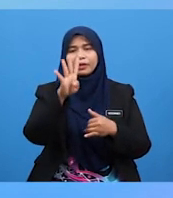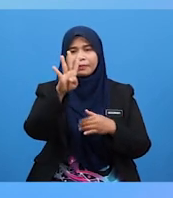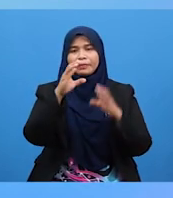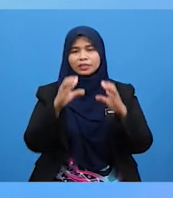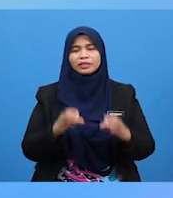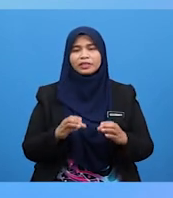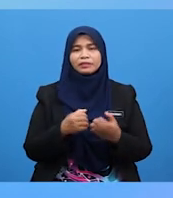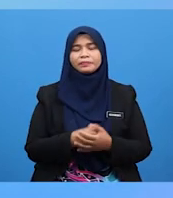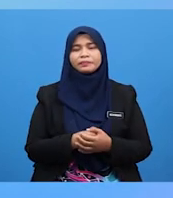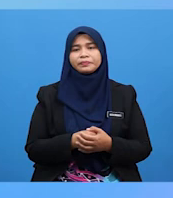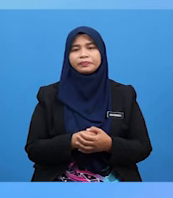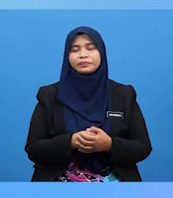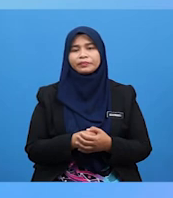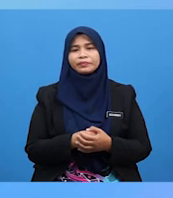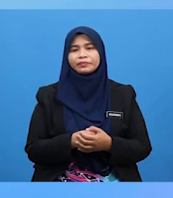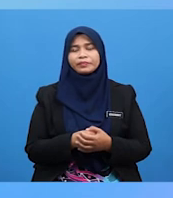Empat Cara